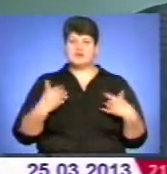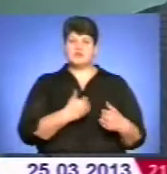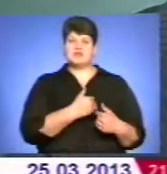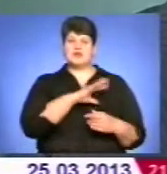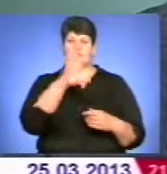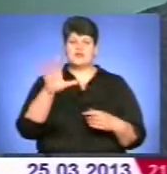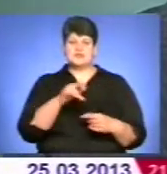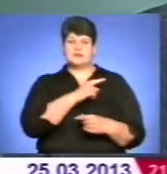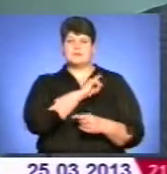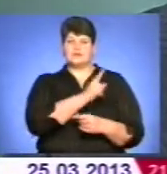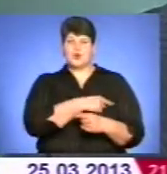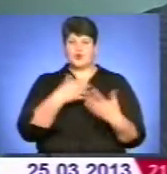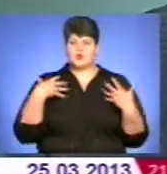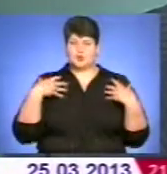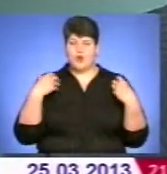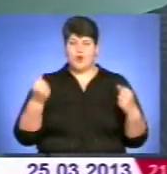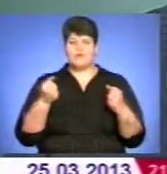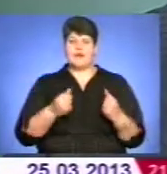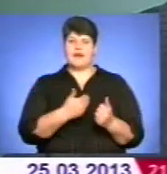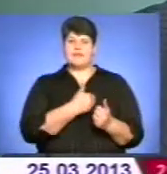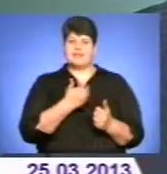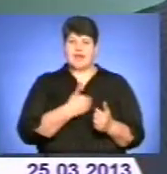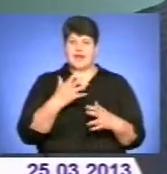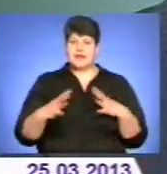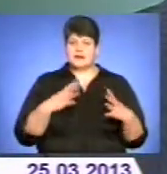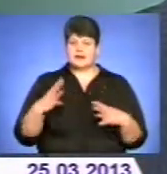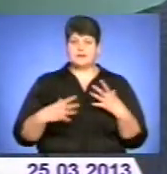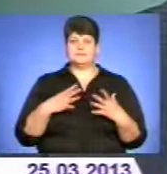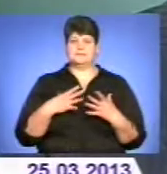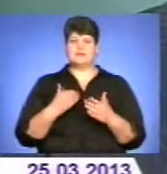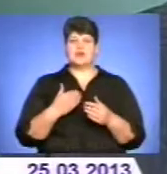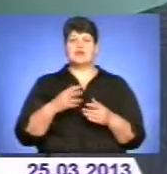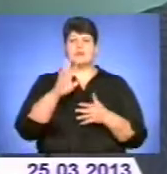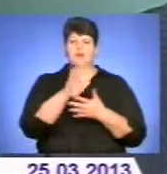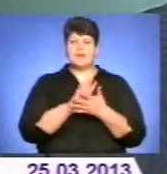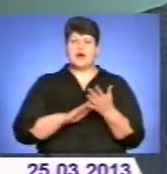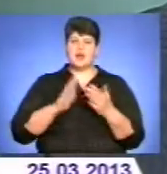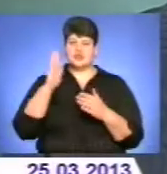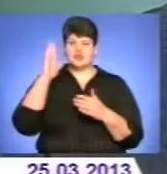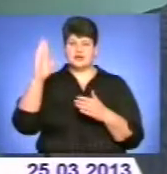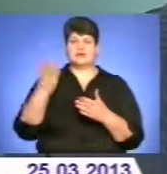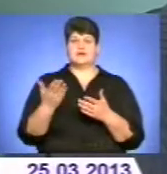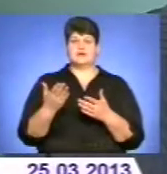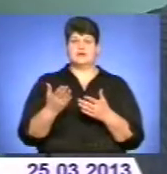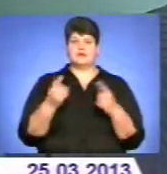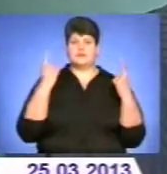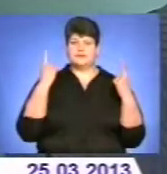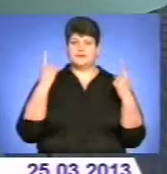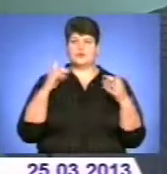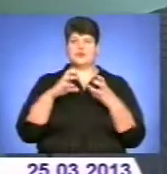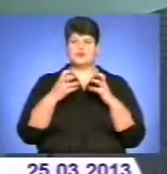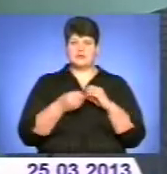міцного здоров'я, енергії, наснаги та подальших вагомих результатів у